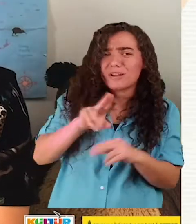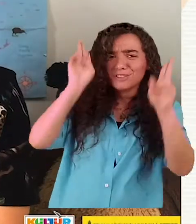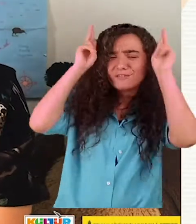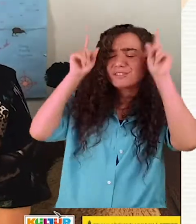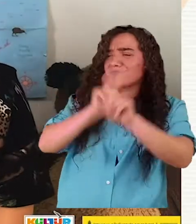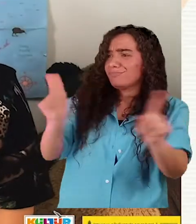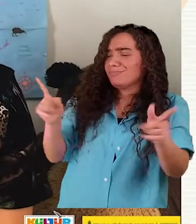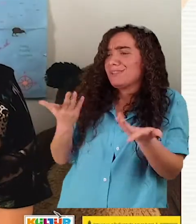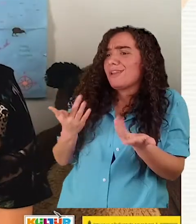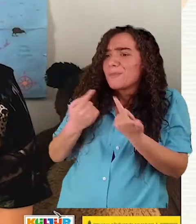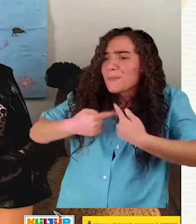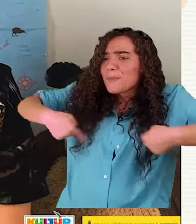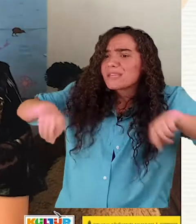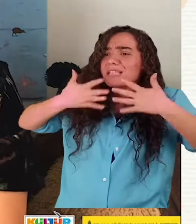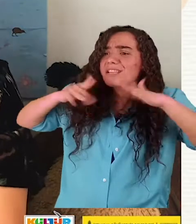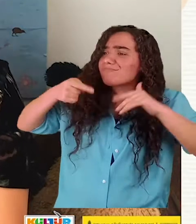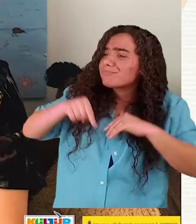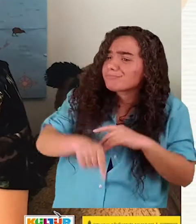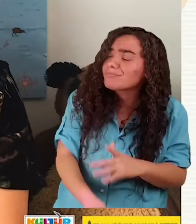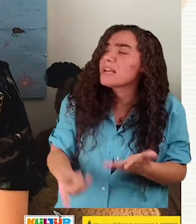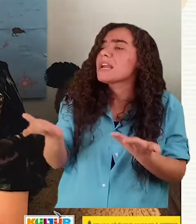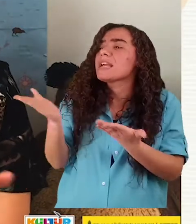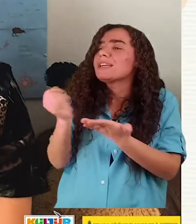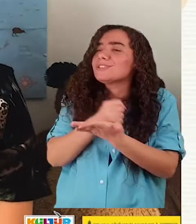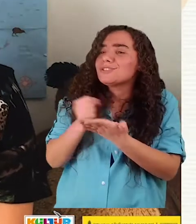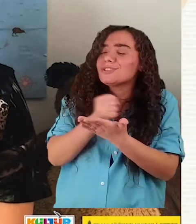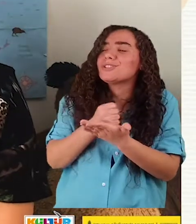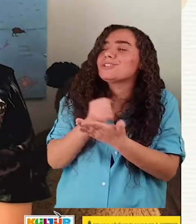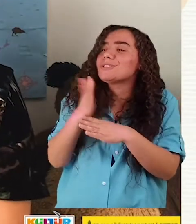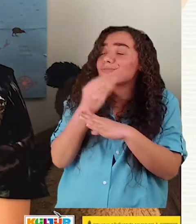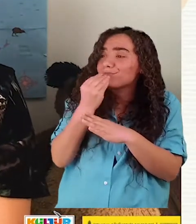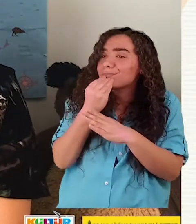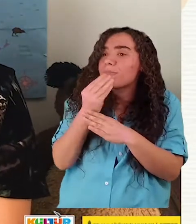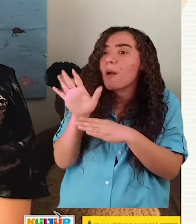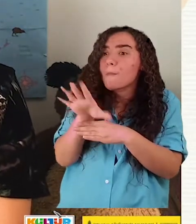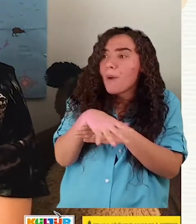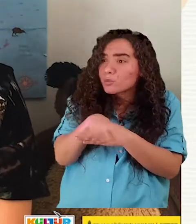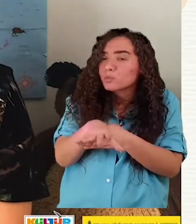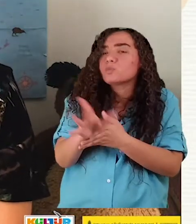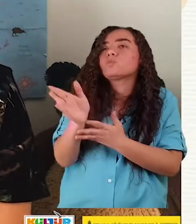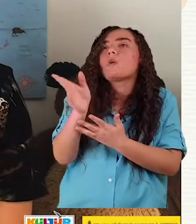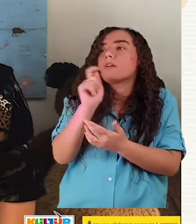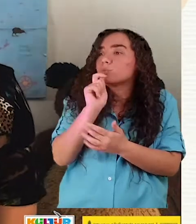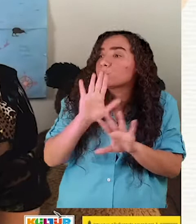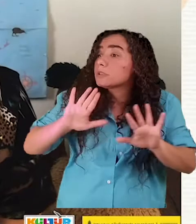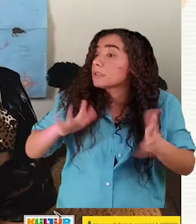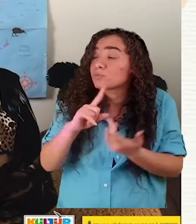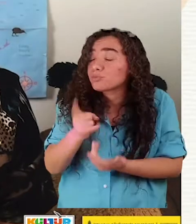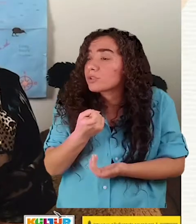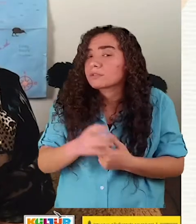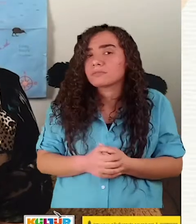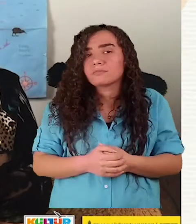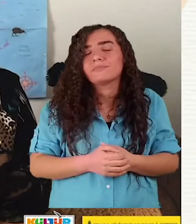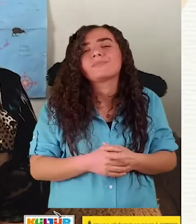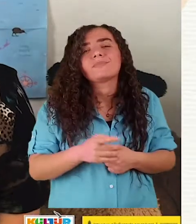havuç nasıl buluruz? O yüzden diğer tavşanların itirazıyla bu olay kapanmış. Sonra içlerinden en